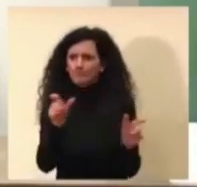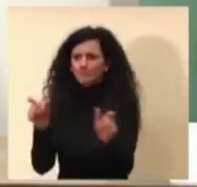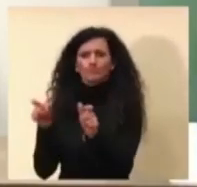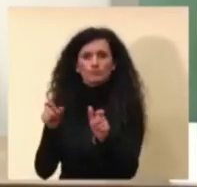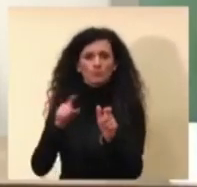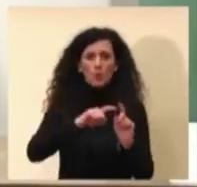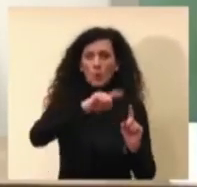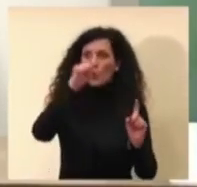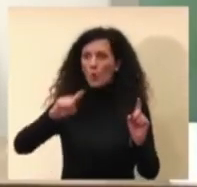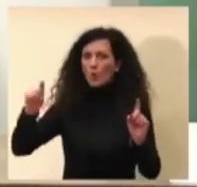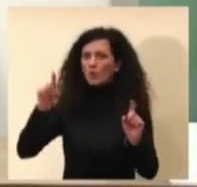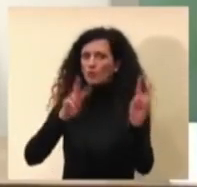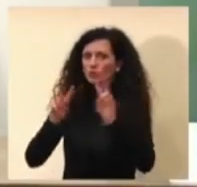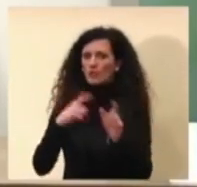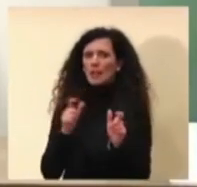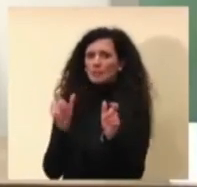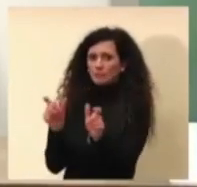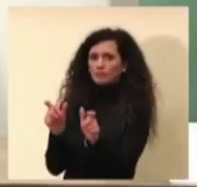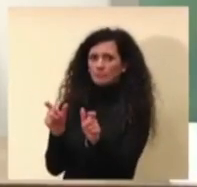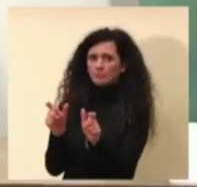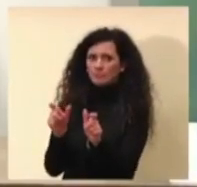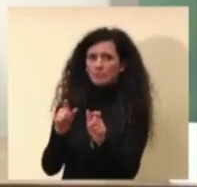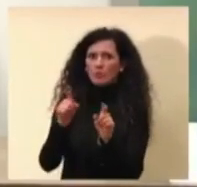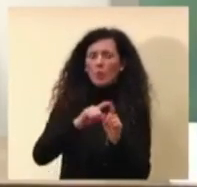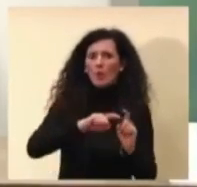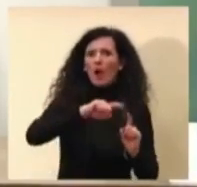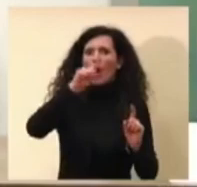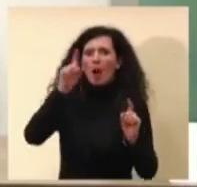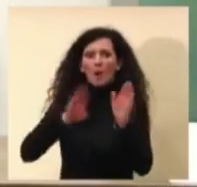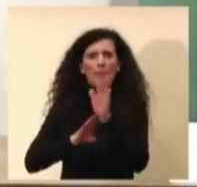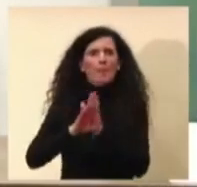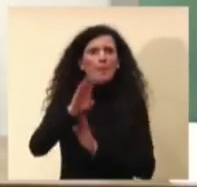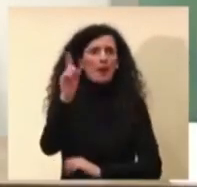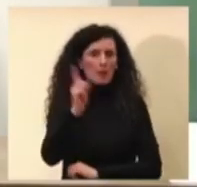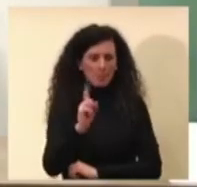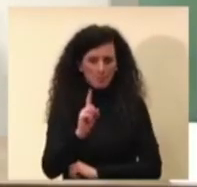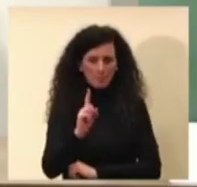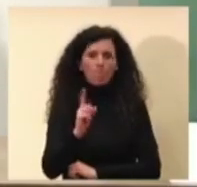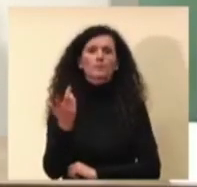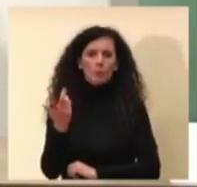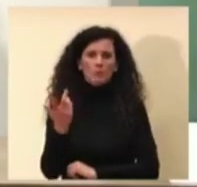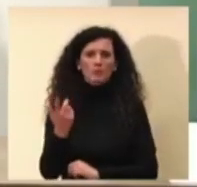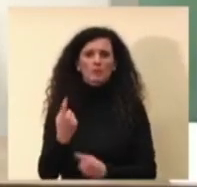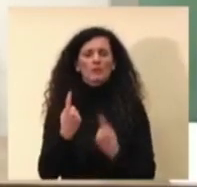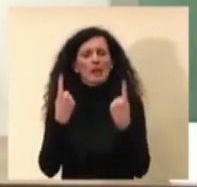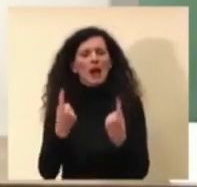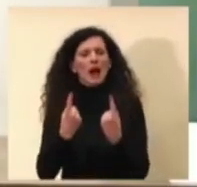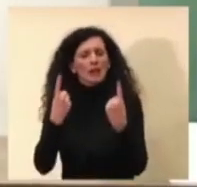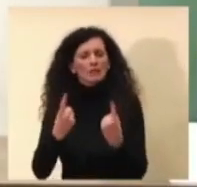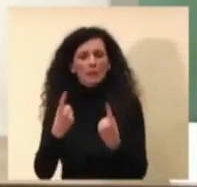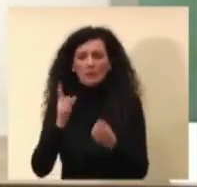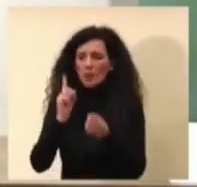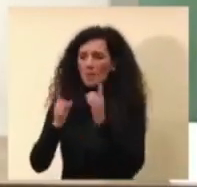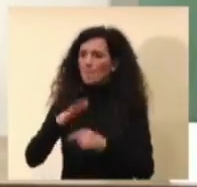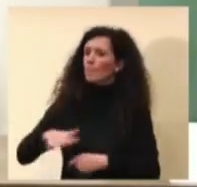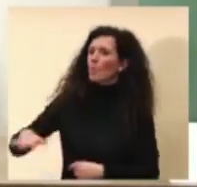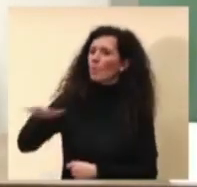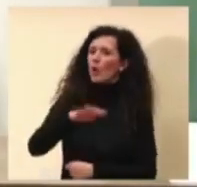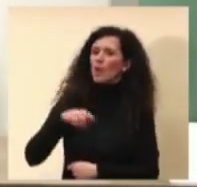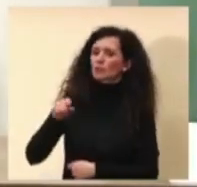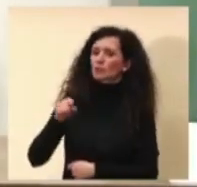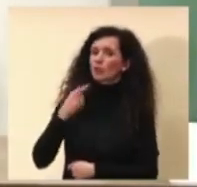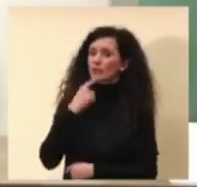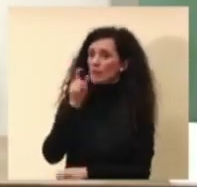controllate possibile nell'attesa proprio di avere una maggior progressivamente fascia di popolazione a partire da quelle più a rischio